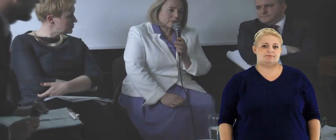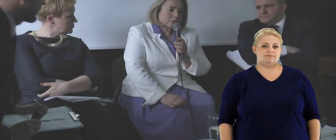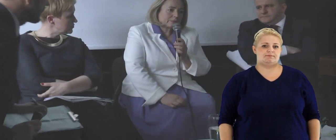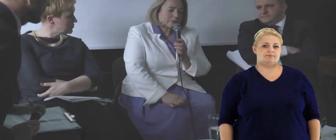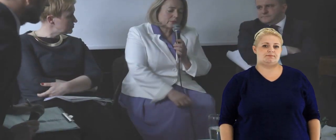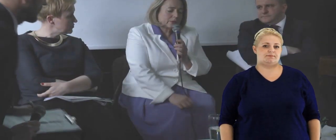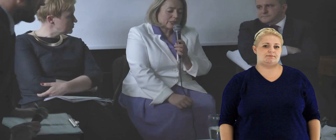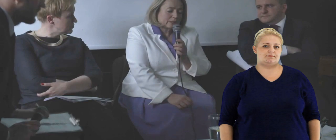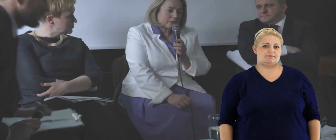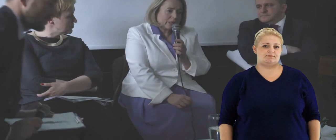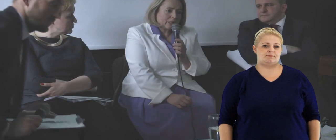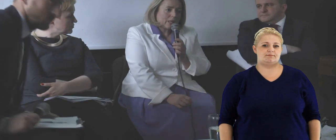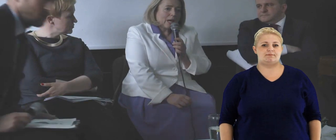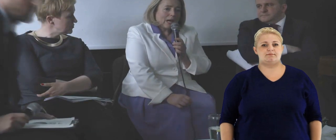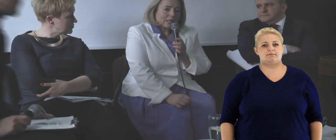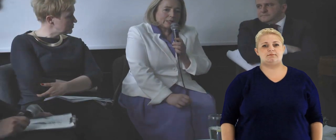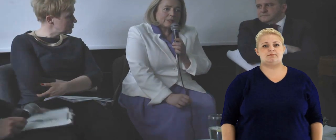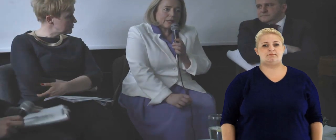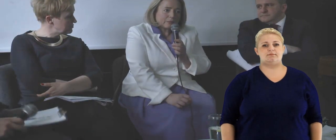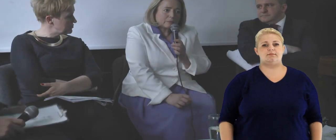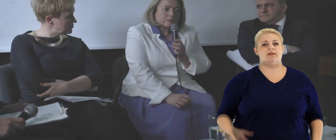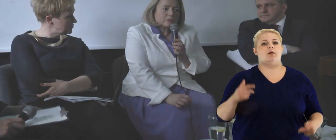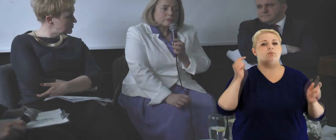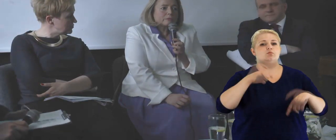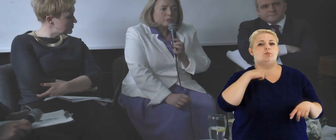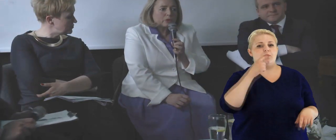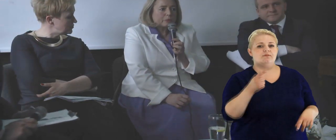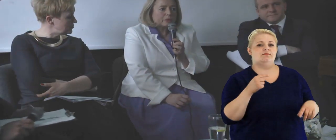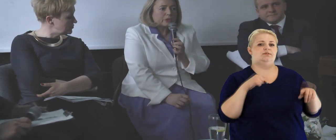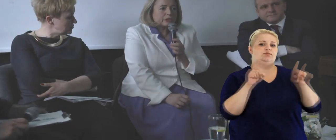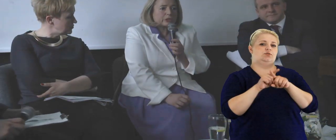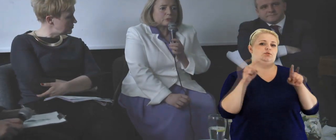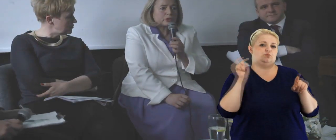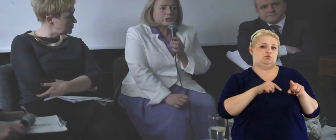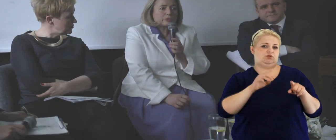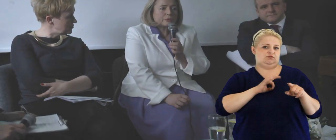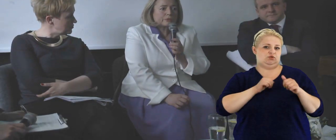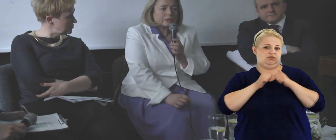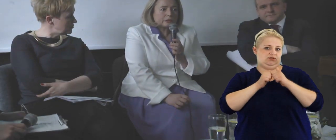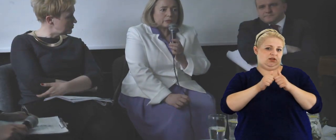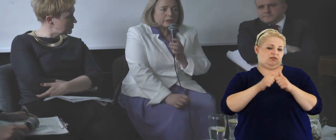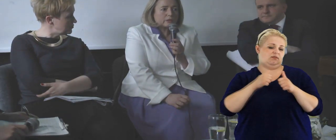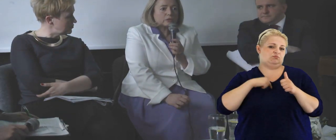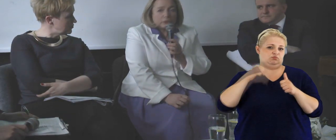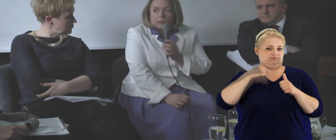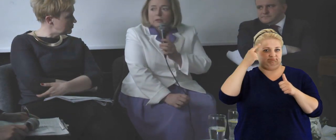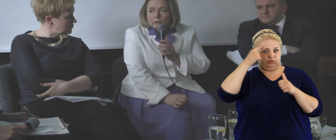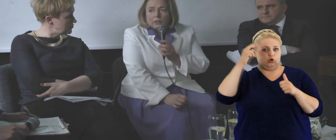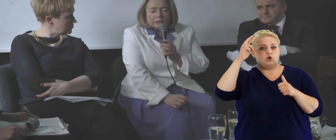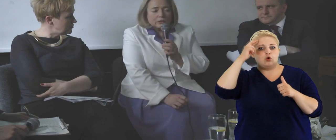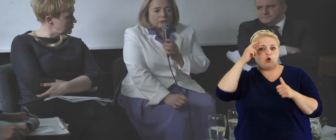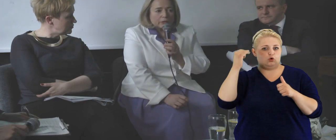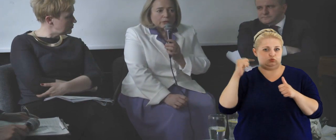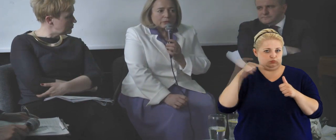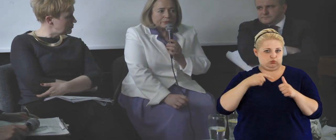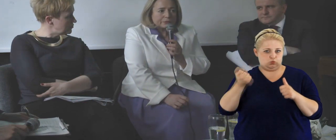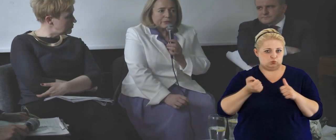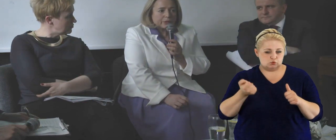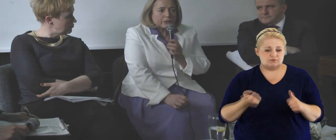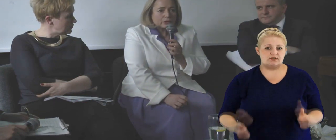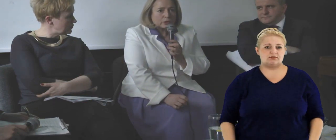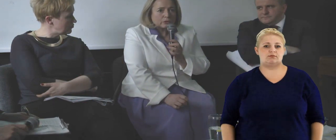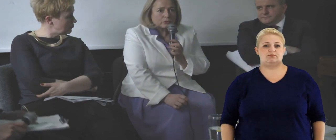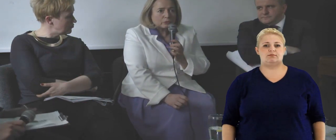czasem, czasem mniej, ale ja muszę powiedzieć, że też muszę się odwoływać do tego swojego zdrowego